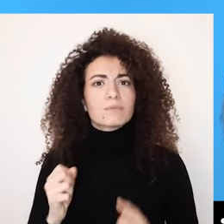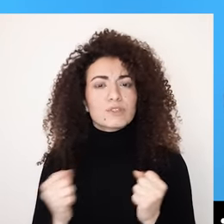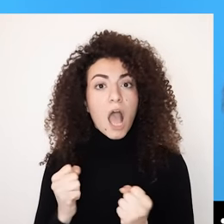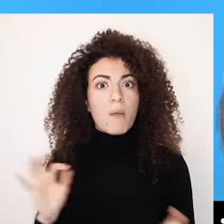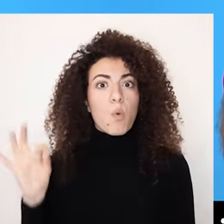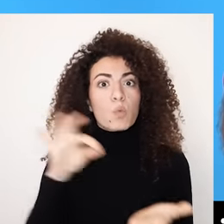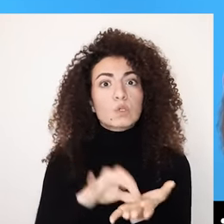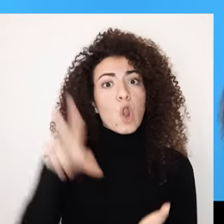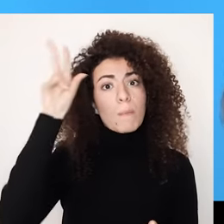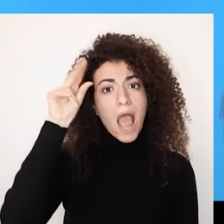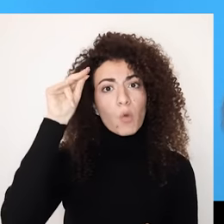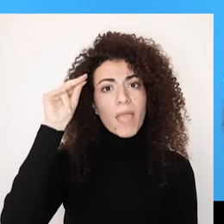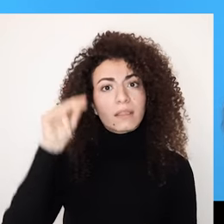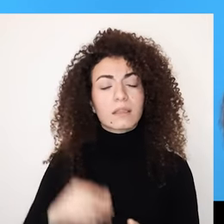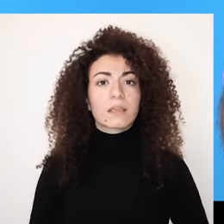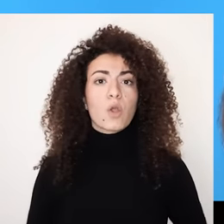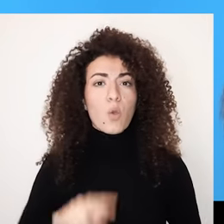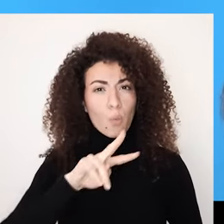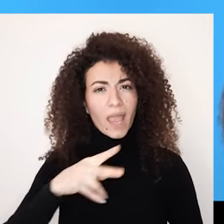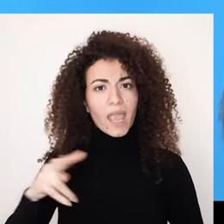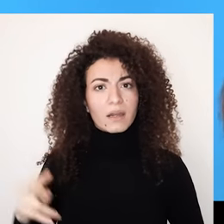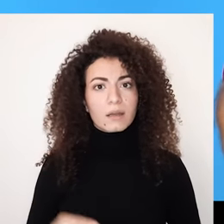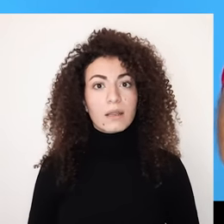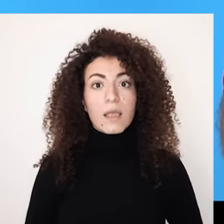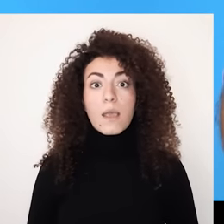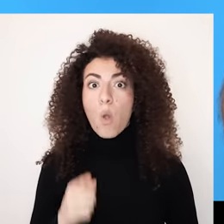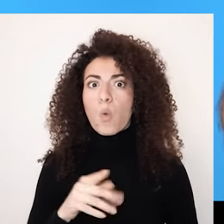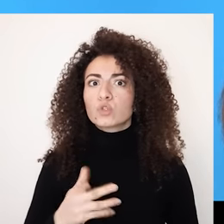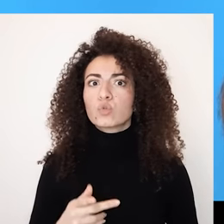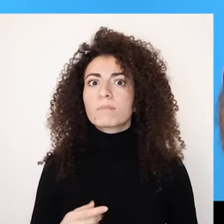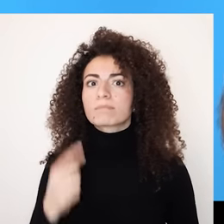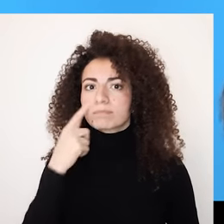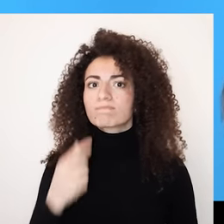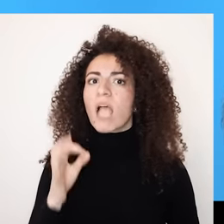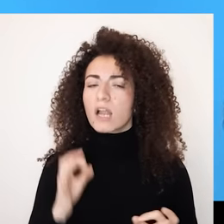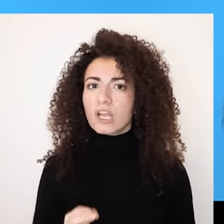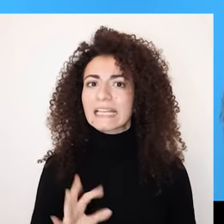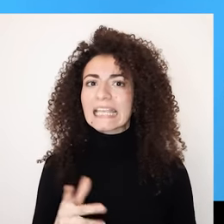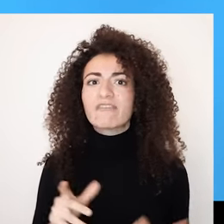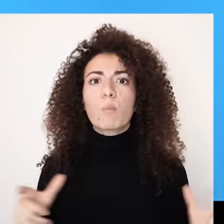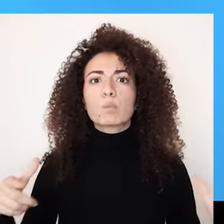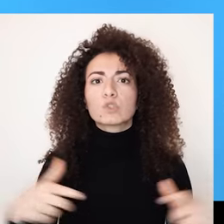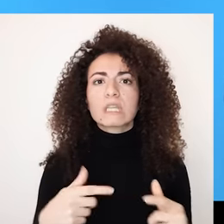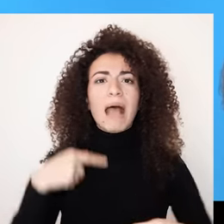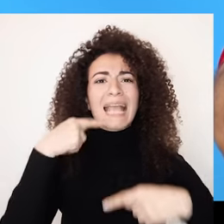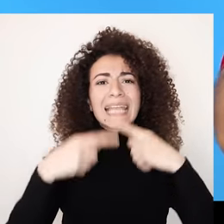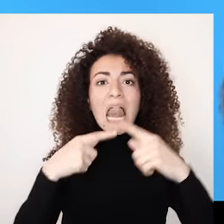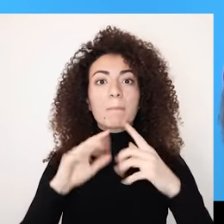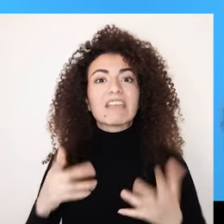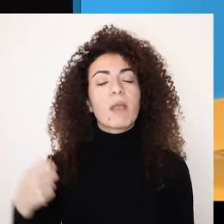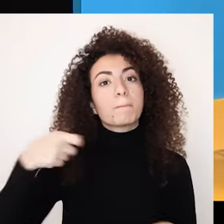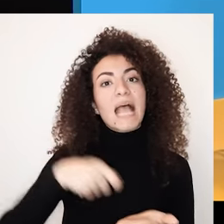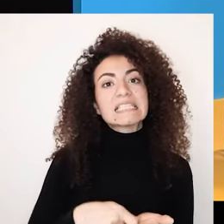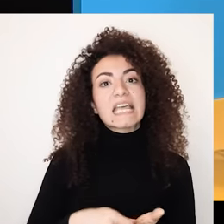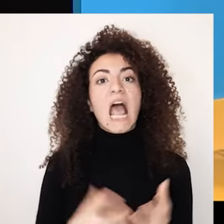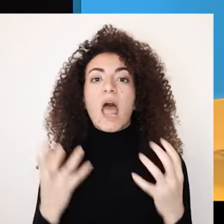المعلومات بلغة مكيفة خير دليل على وقع الرسائل الإقصاء يلي منتلقيها من محيطنا وتأثيرها سلبة على تقدير